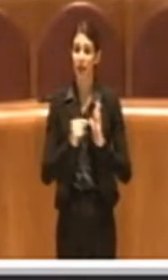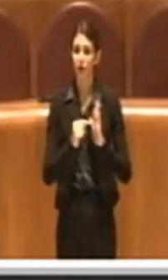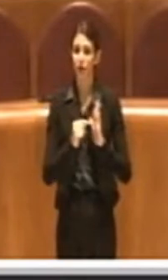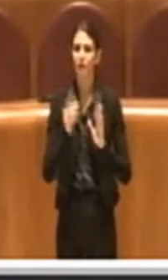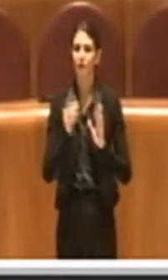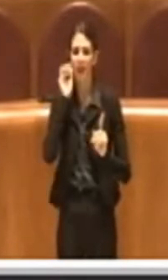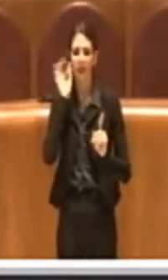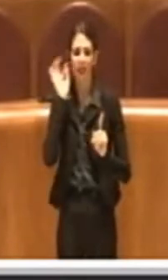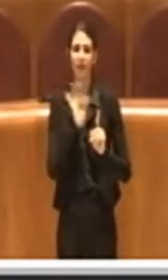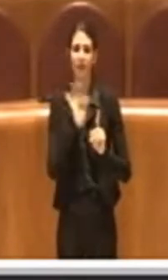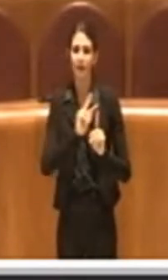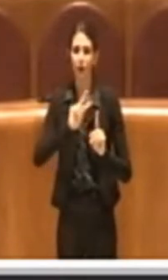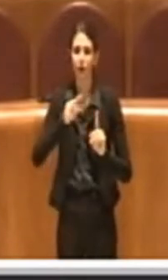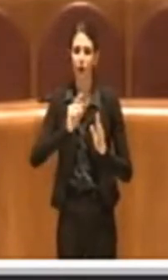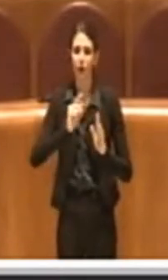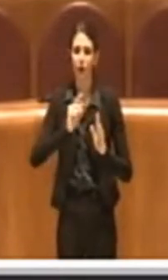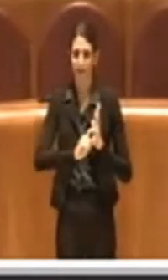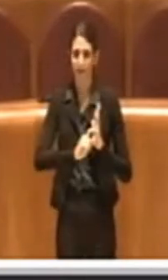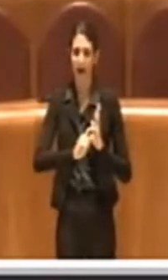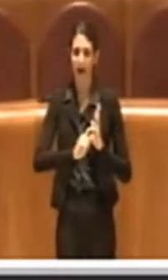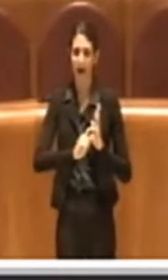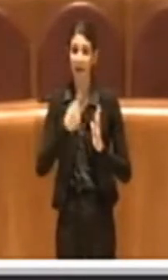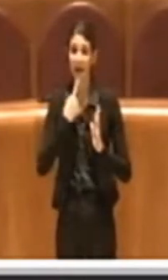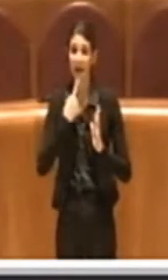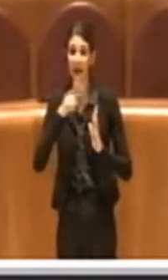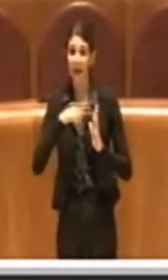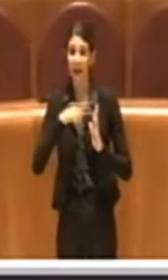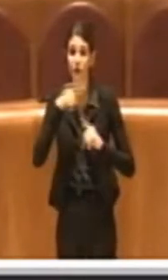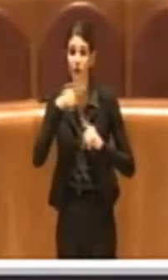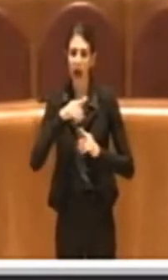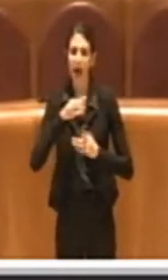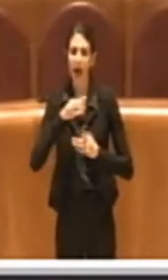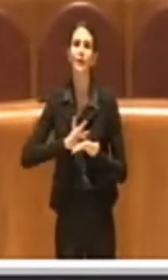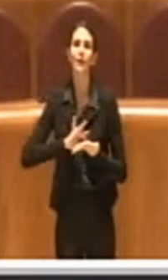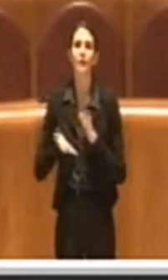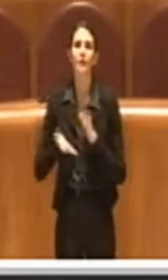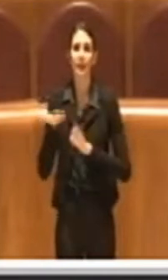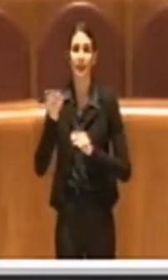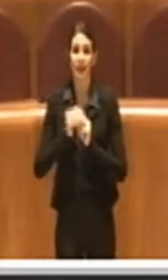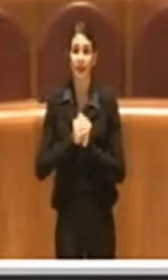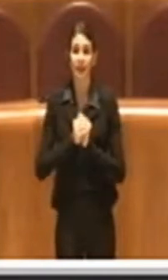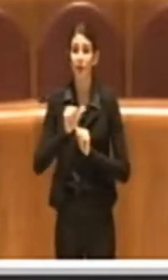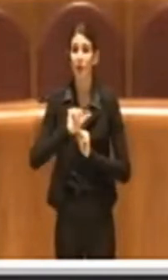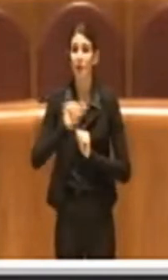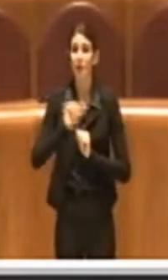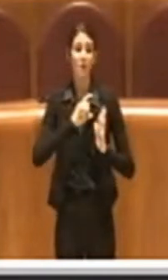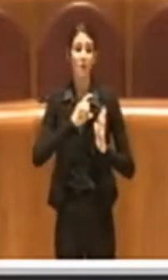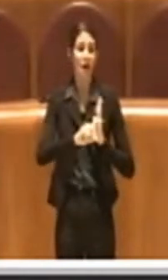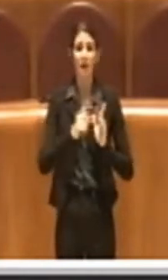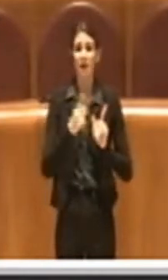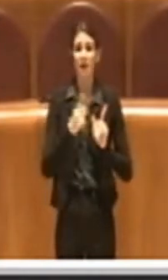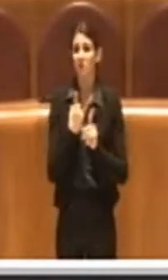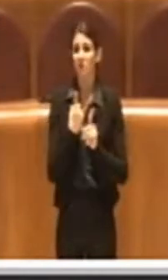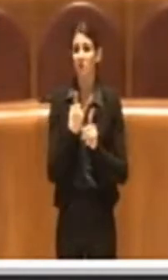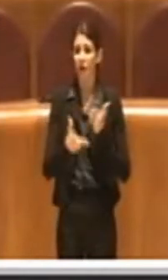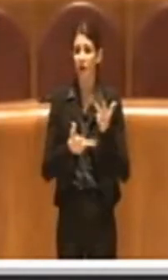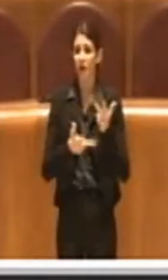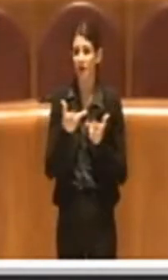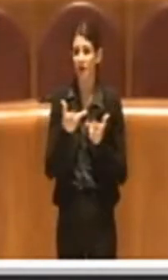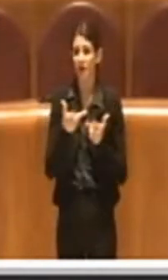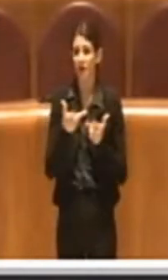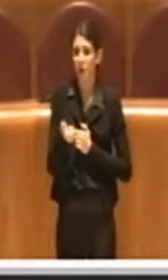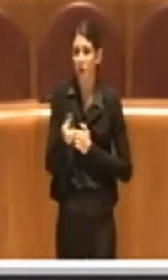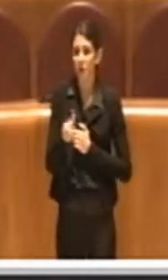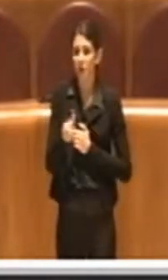parte, da parte della sovrintendenza. Allora, prima di tutto, la prima parte c'è poco da dire, insomma, è il ripristino